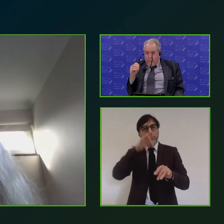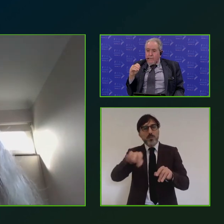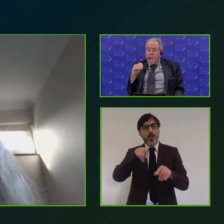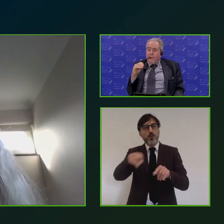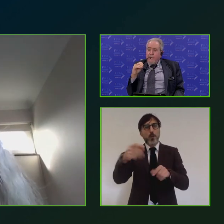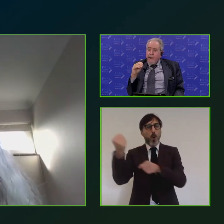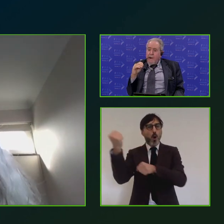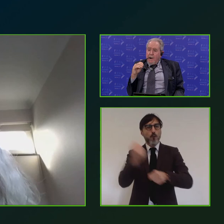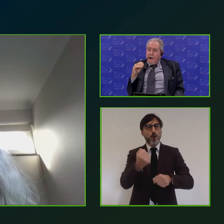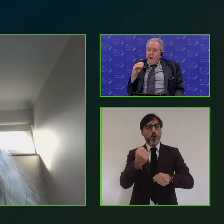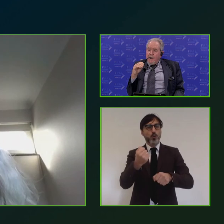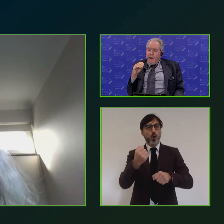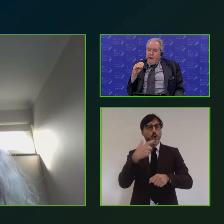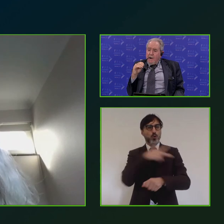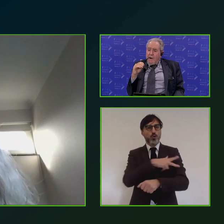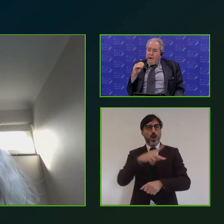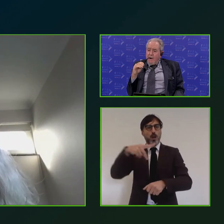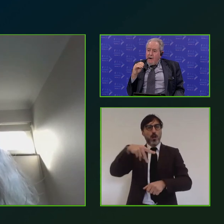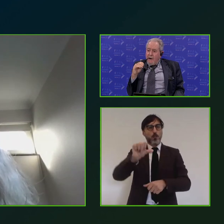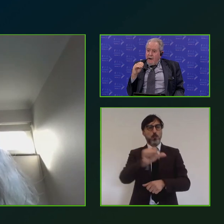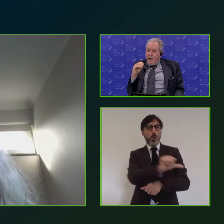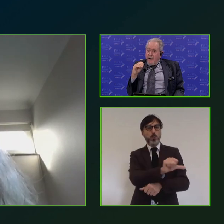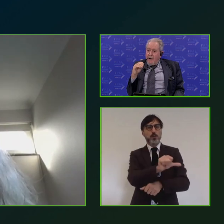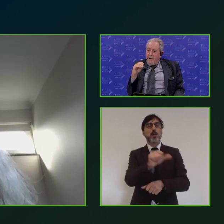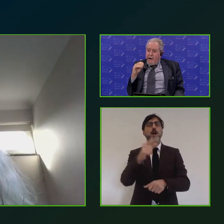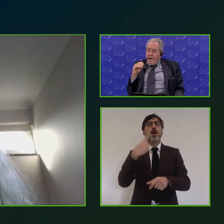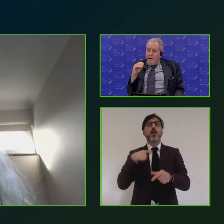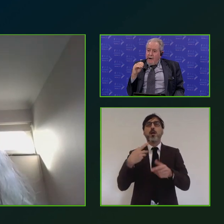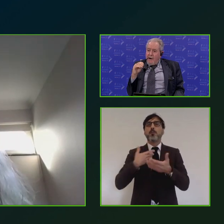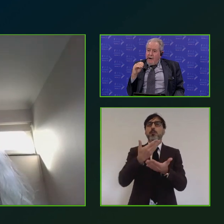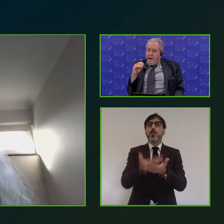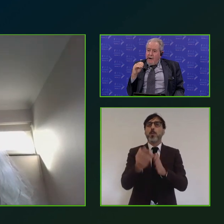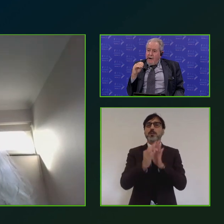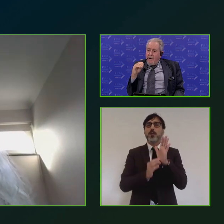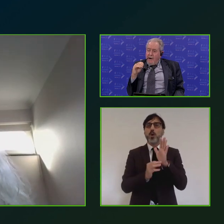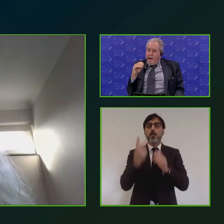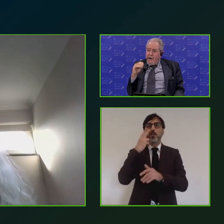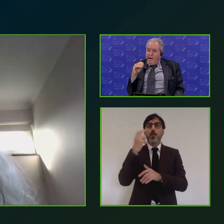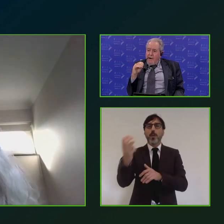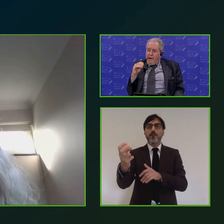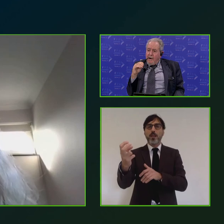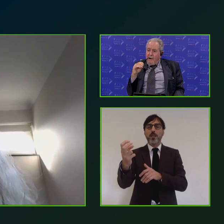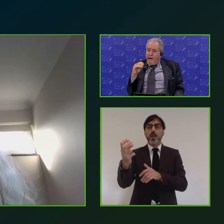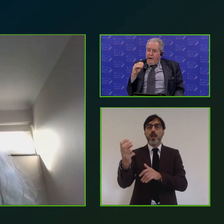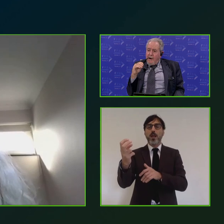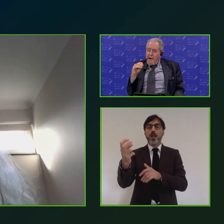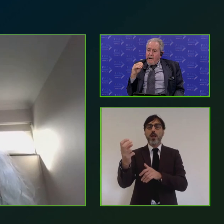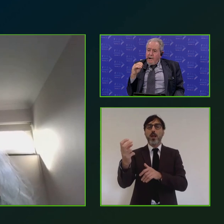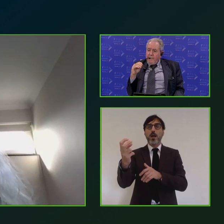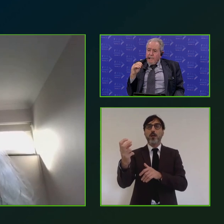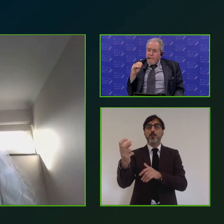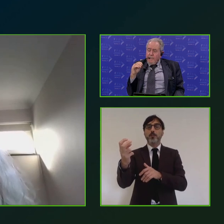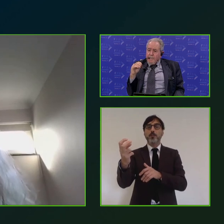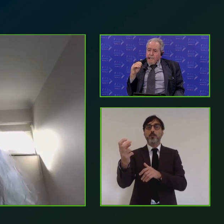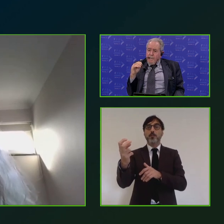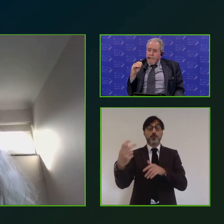sociale plus e la proposta di regolamento prevede che ciascun programma